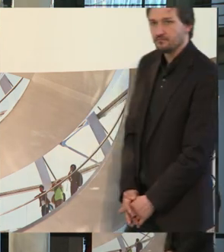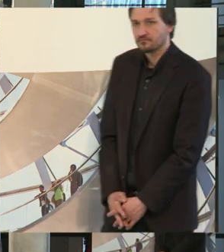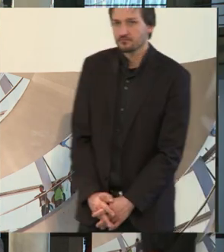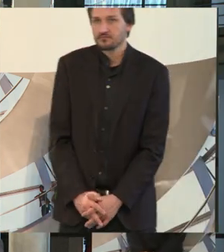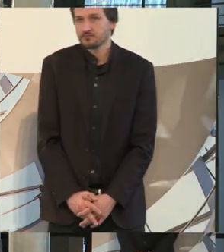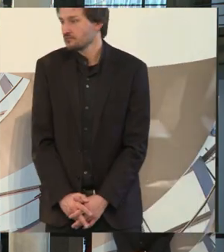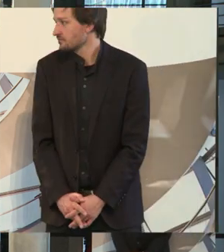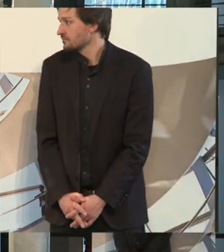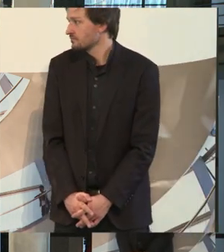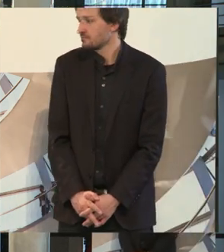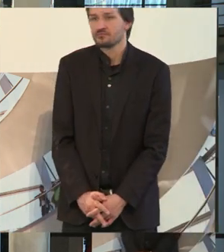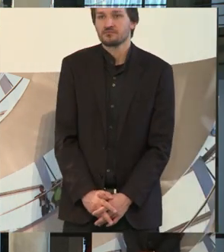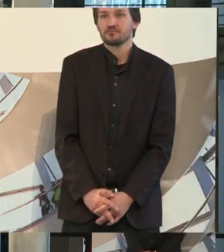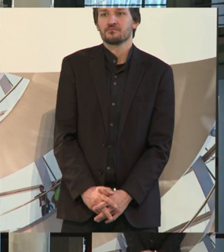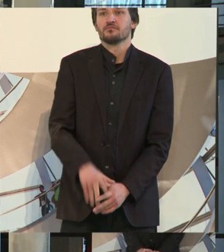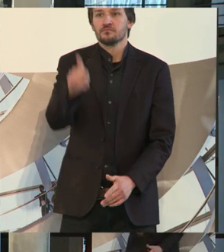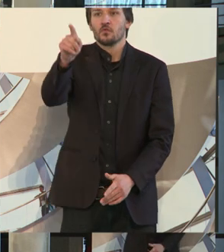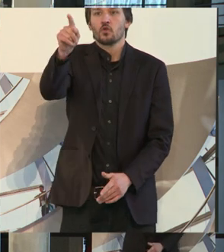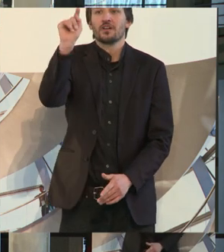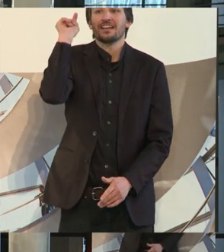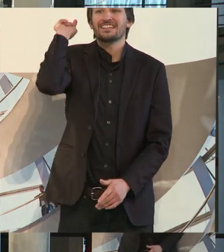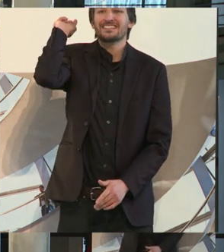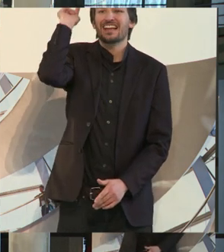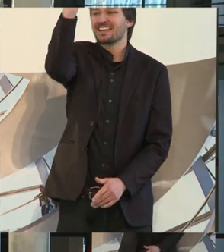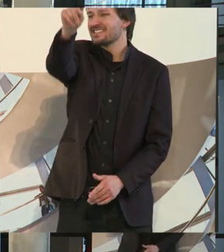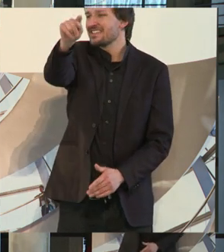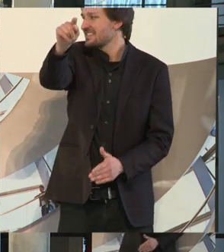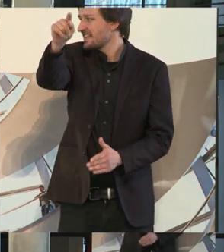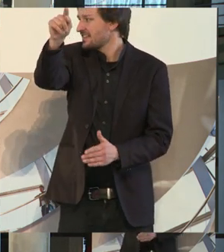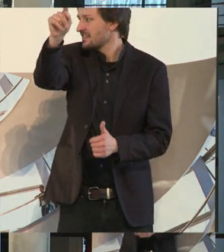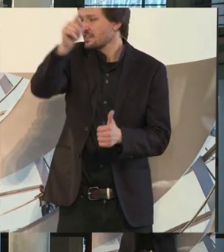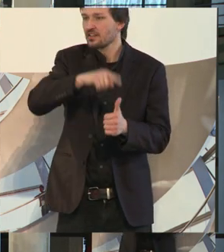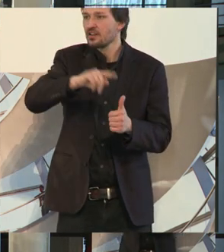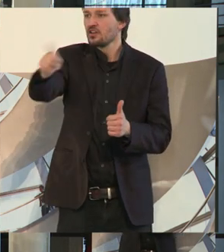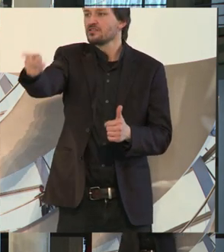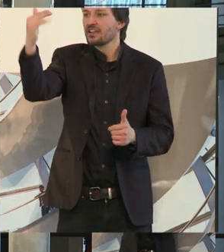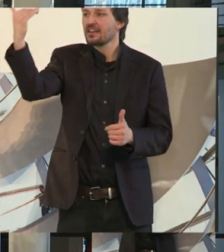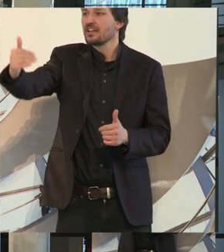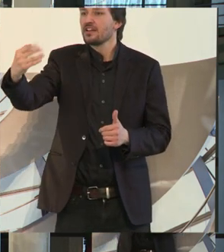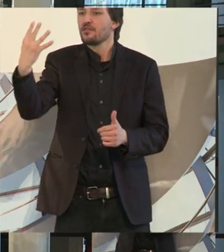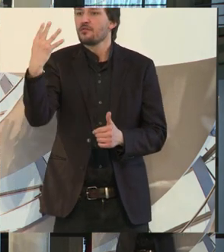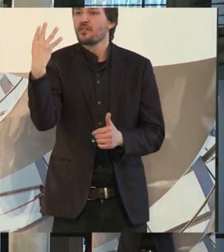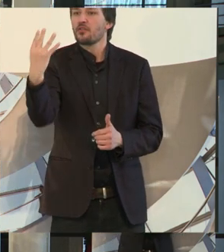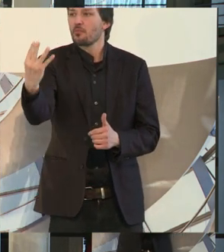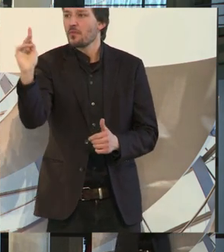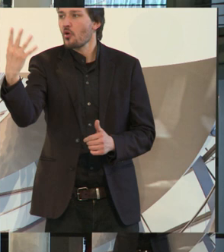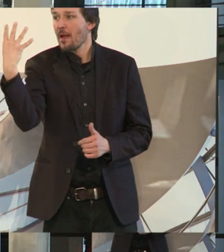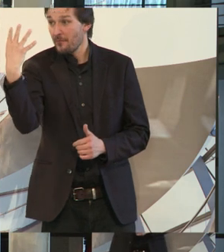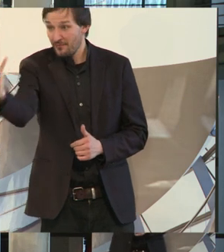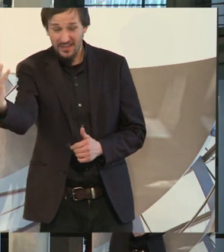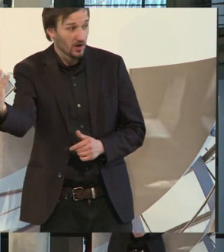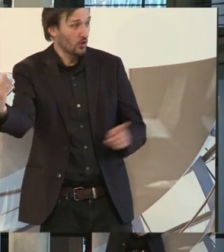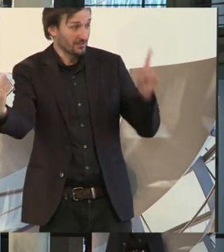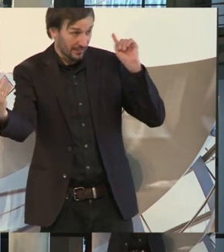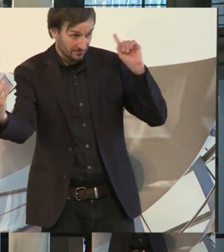Gut, eine noch und dann habe ich der Herr ganz hinten, dann gibt es hier in den zwei vorderen Reihen vier Wortmeldungen und dann ganz